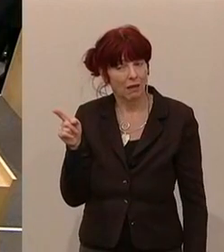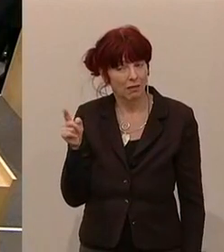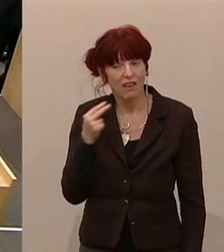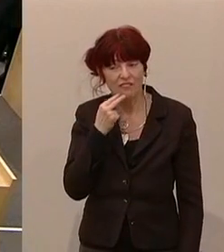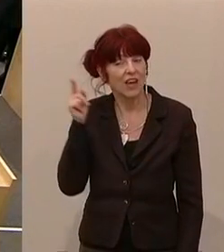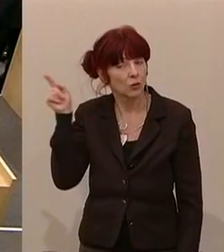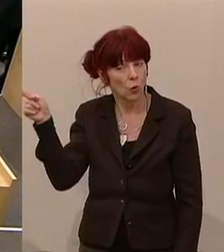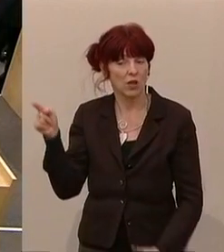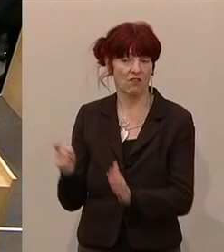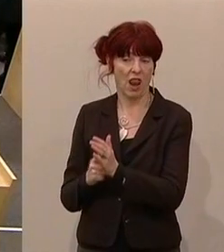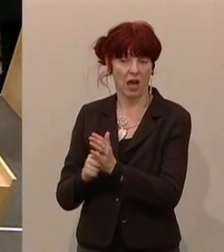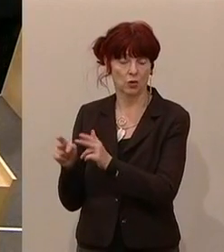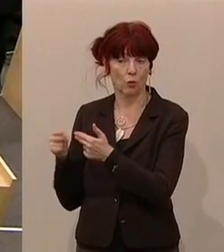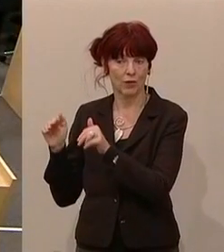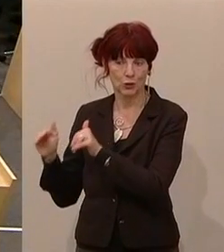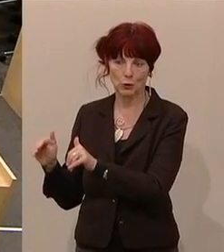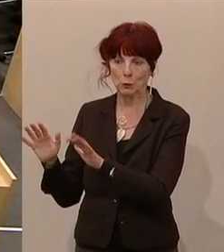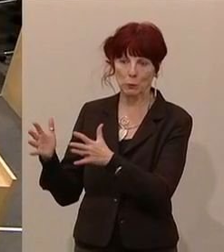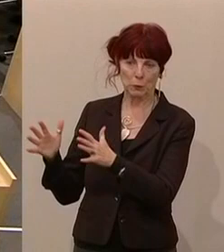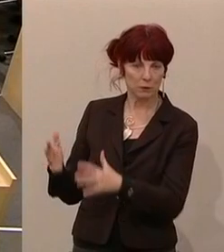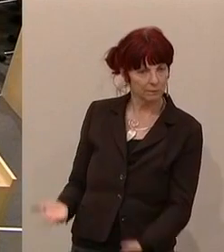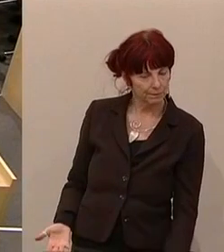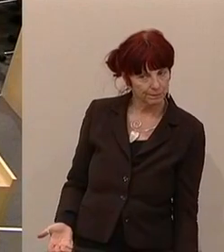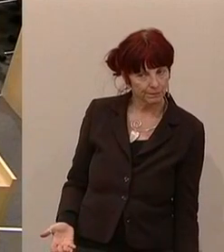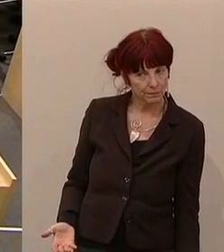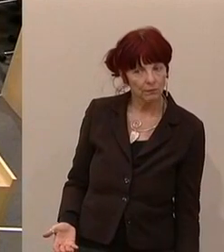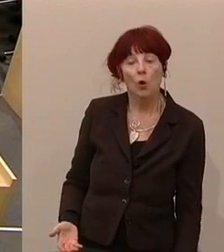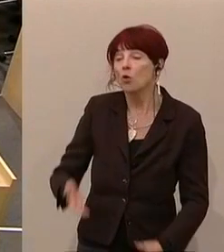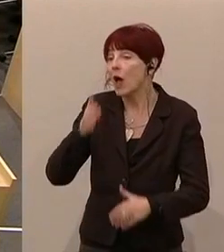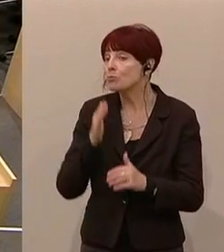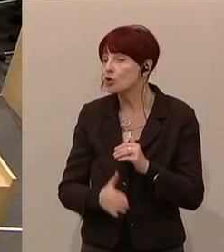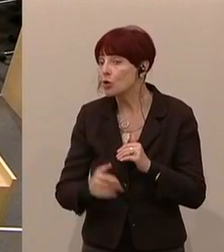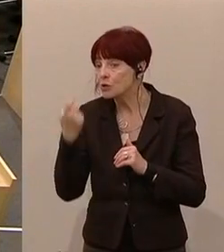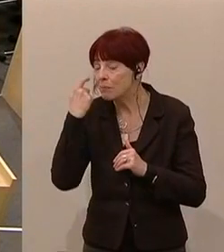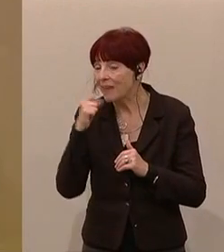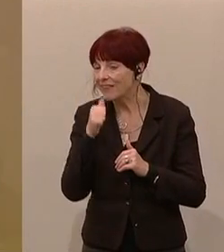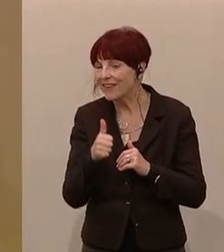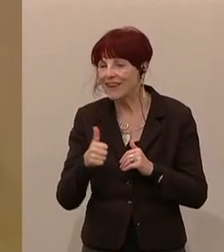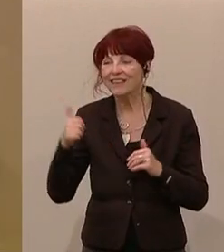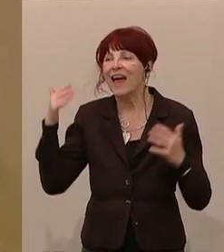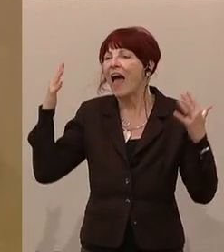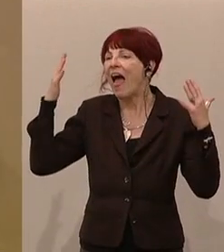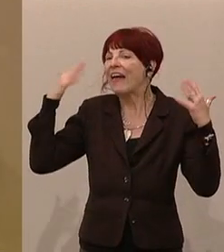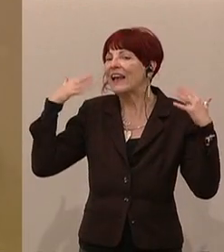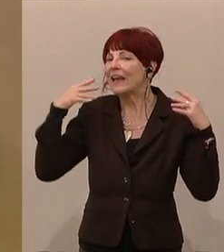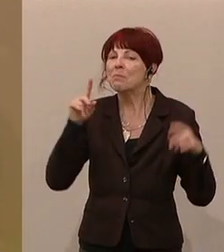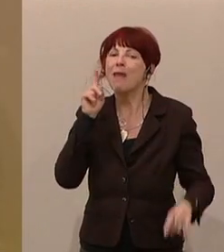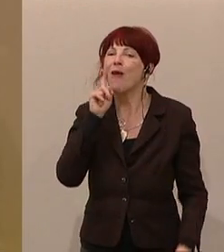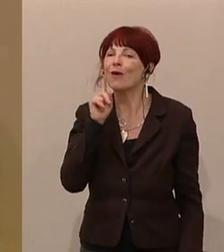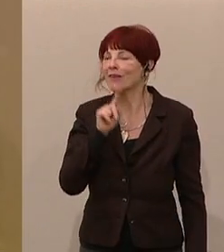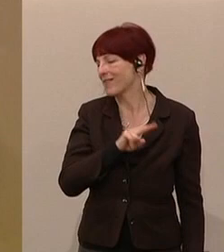Und zum Schluss noch ein Appell. Es geht nicht um Klima, Klimaleugnen oder sonst was.